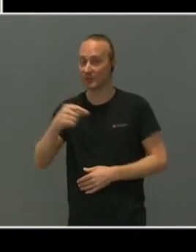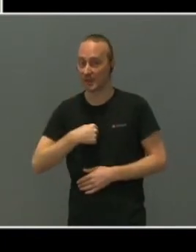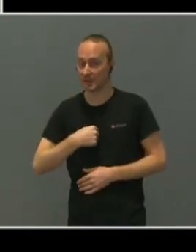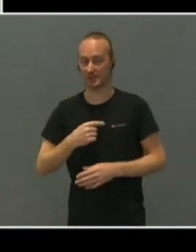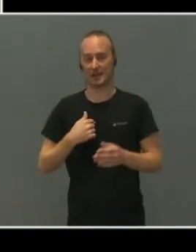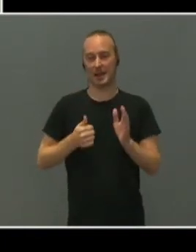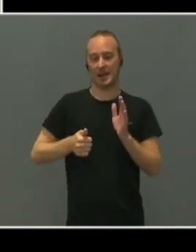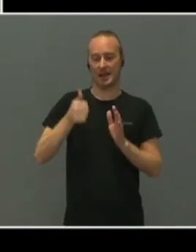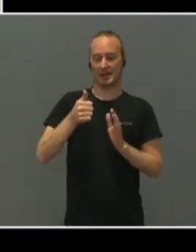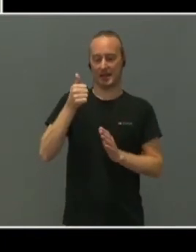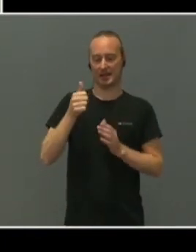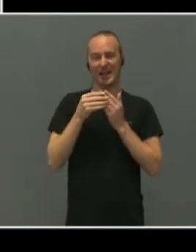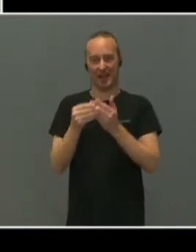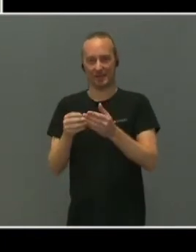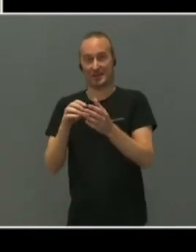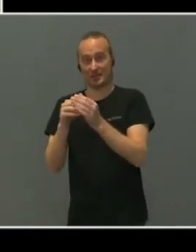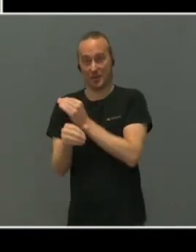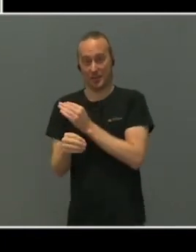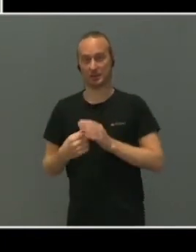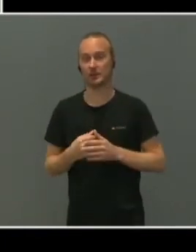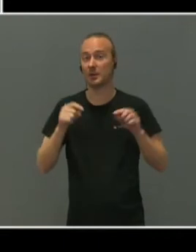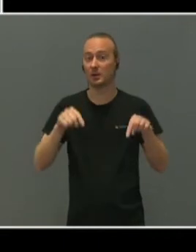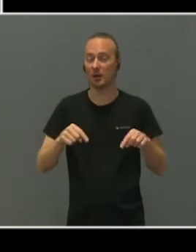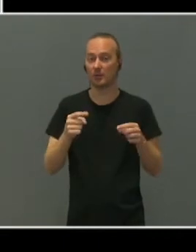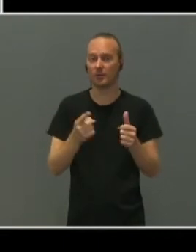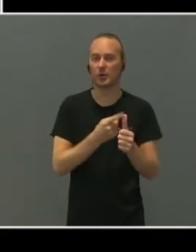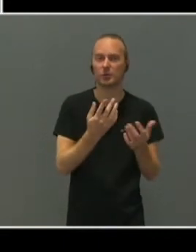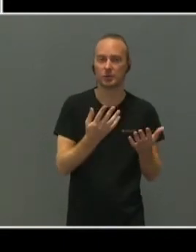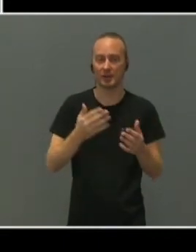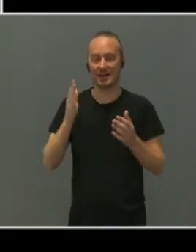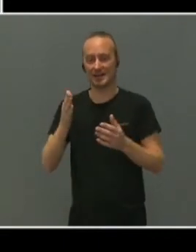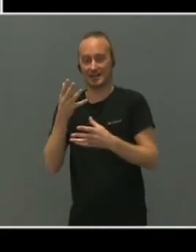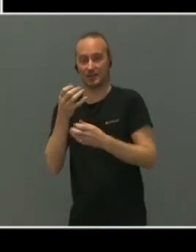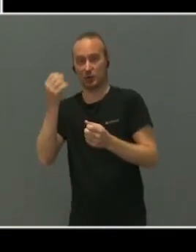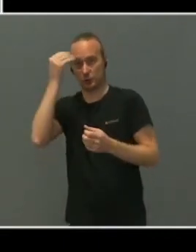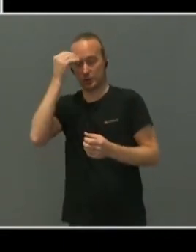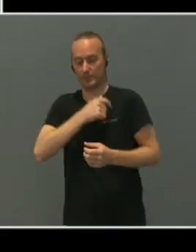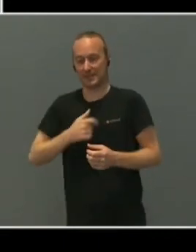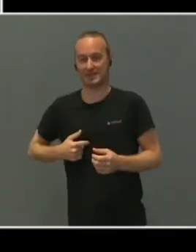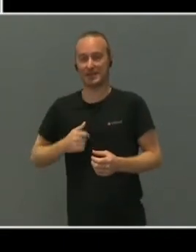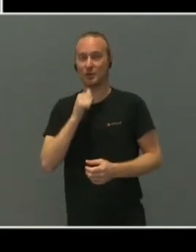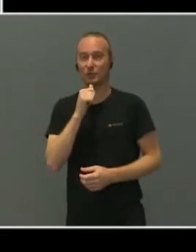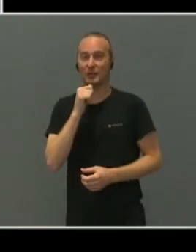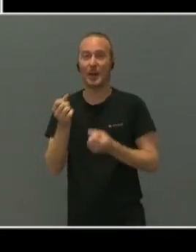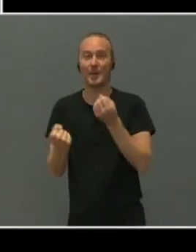Statpen. Og vi skal starte dagen med en hilsen fra kunnskapsminister Tonje Brende.